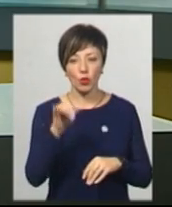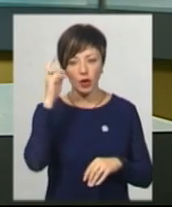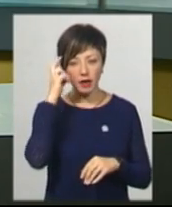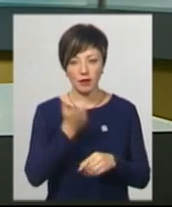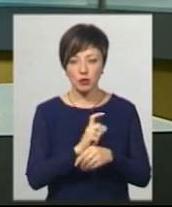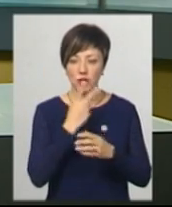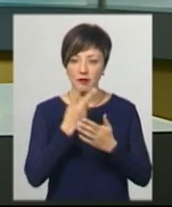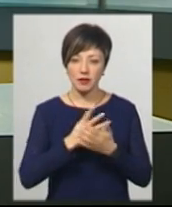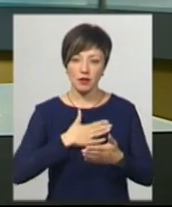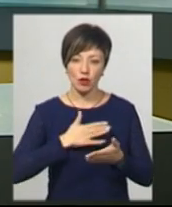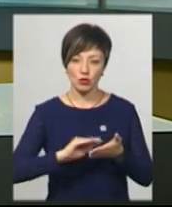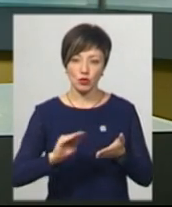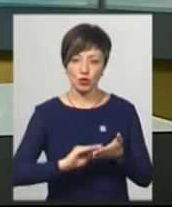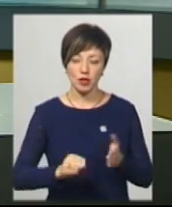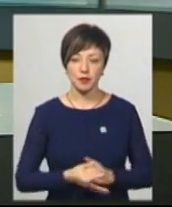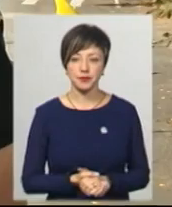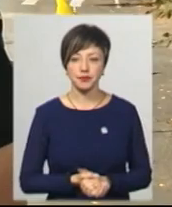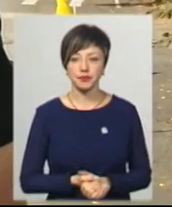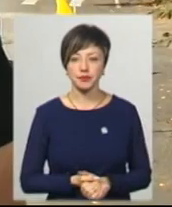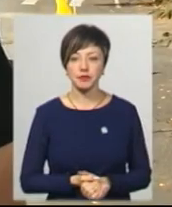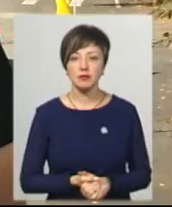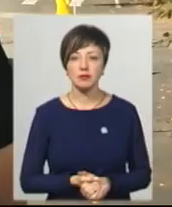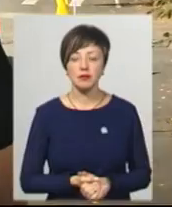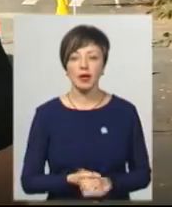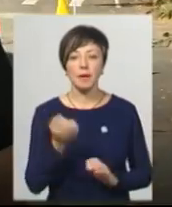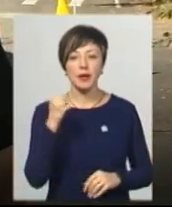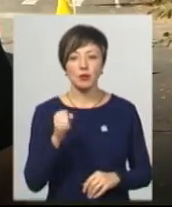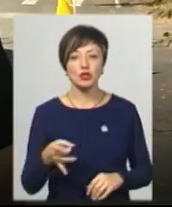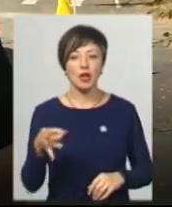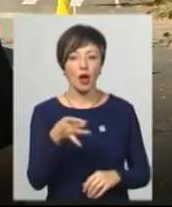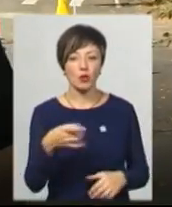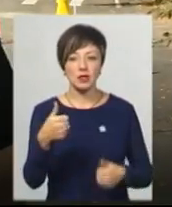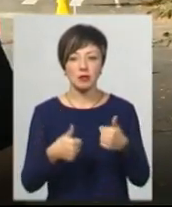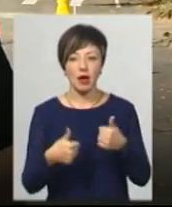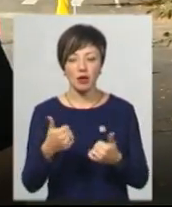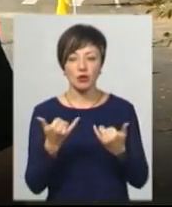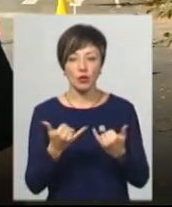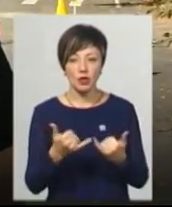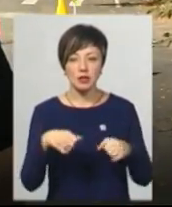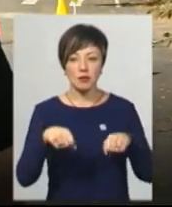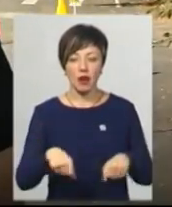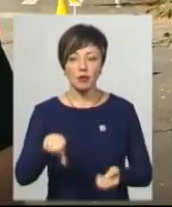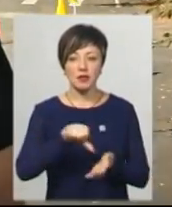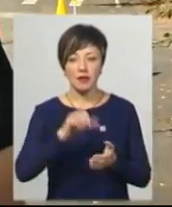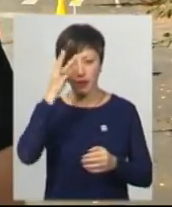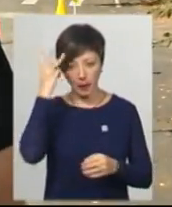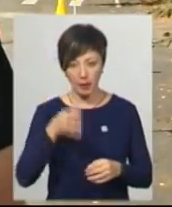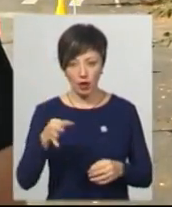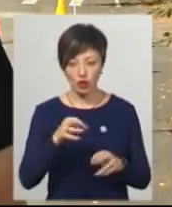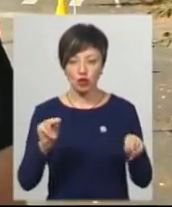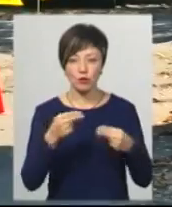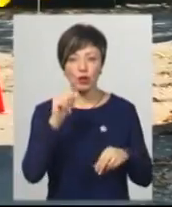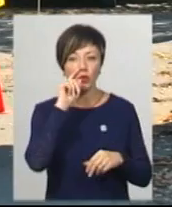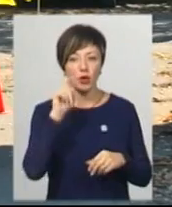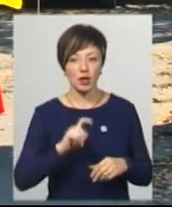Більше дивіться у сюжеті. Переможчі Аріони змагають з фігурного водіння, всьогодні змагаються за право представляти Хмельниччину на чемпіонаті